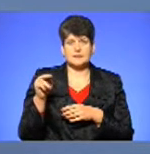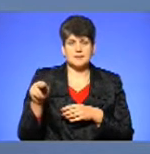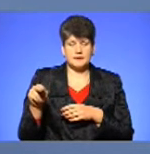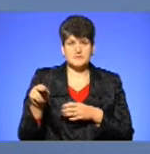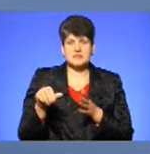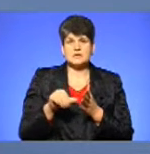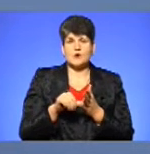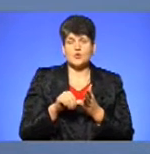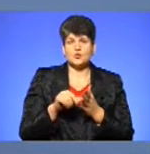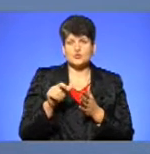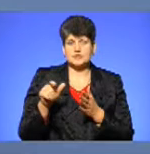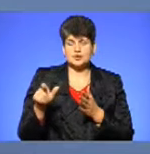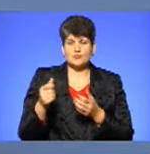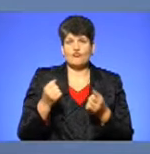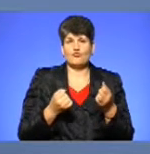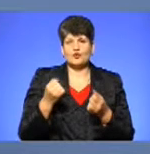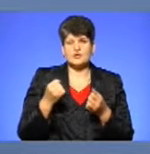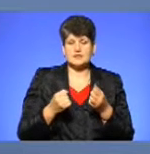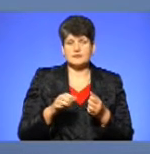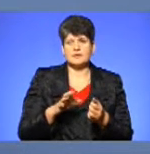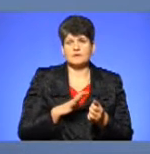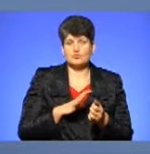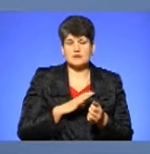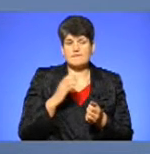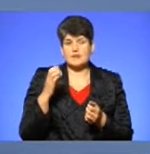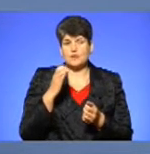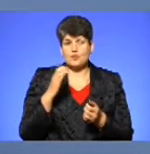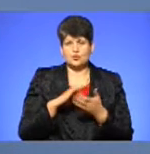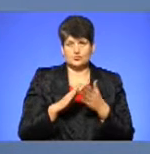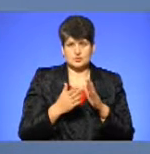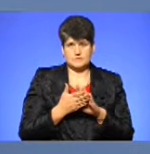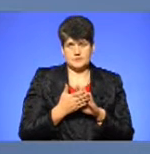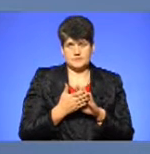участю водіїв, які перебували в алкогольному сп'яніні,